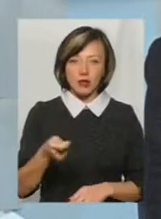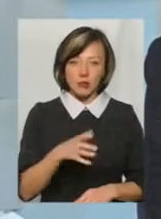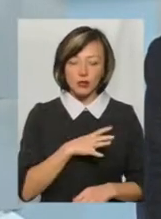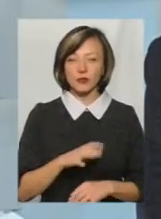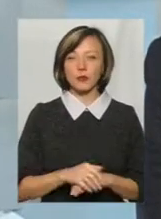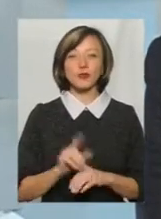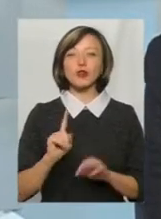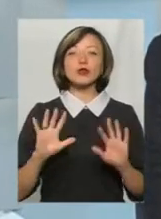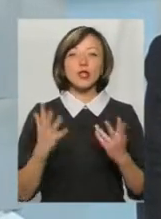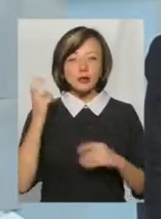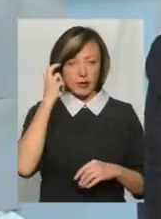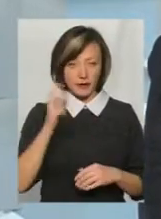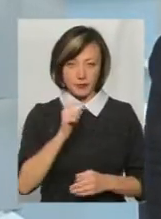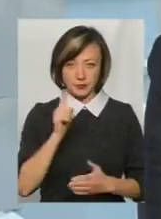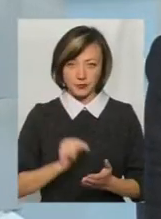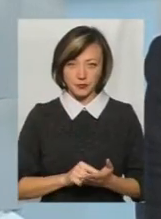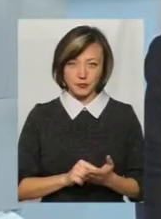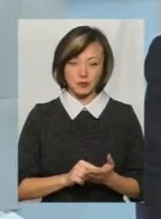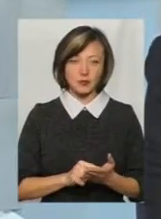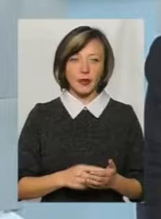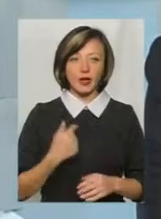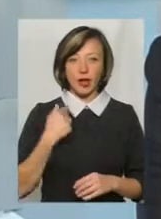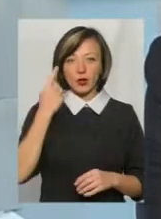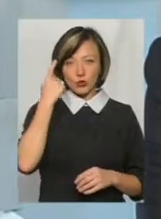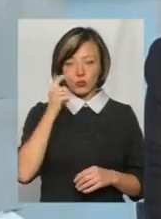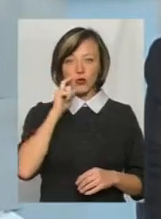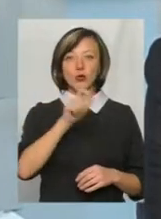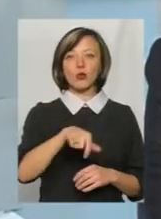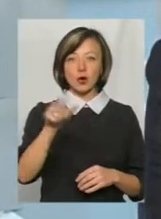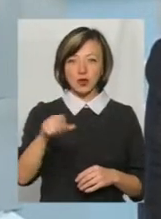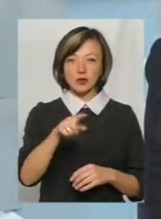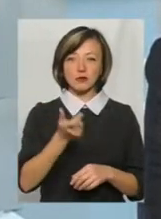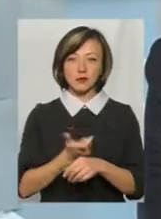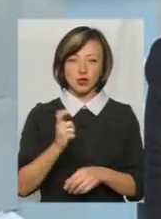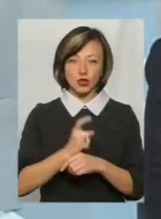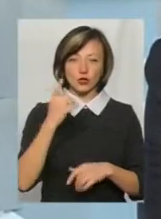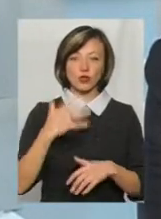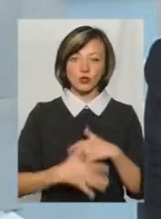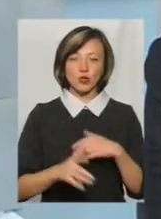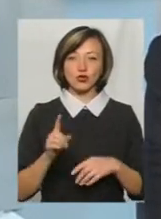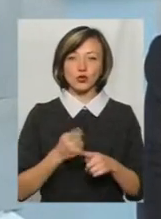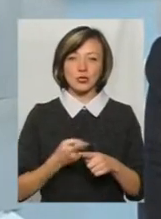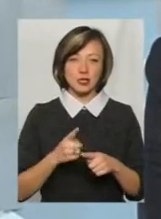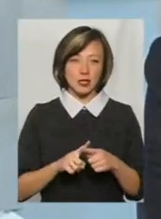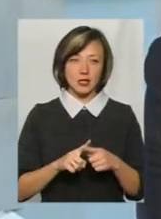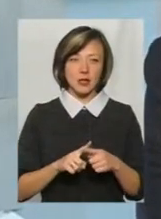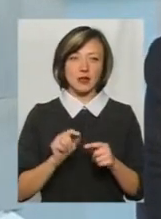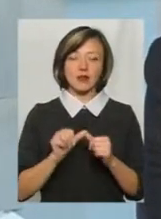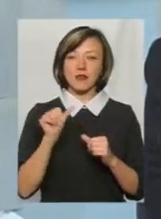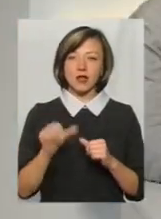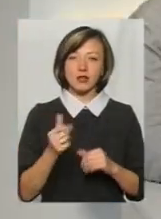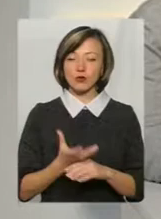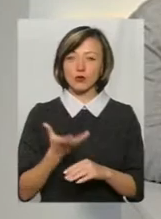Що сталося в Києві? Ну, я думаю, що українцям в більшості своїй зрозуміло, що це виключно